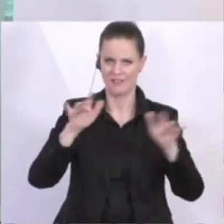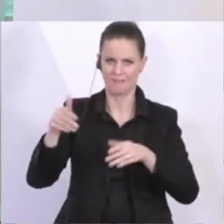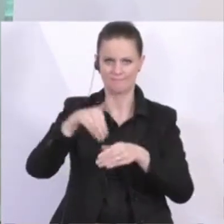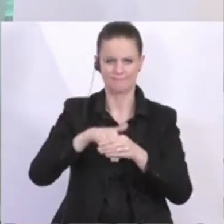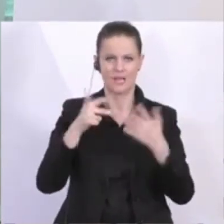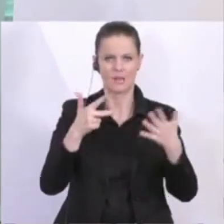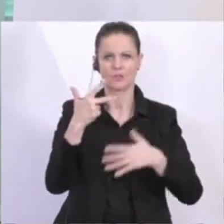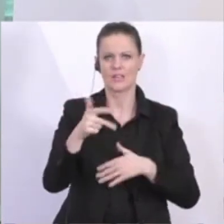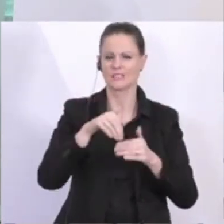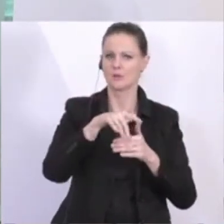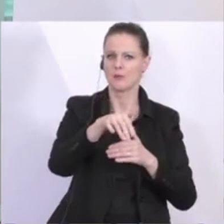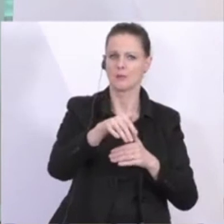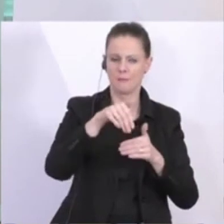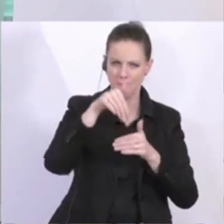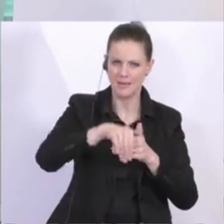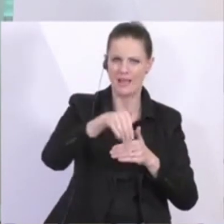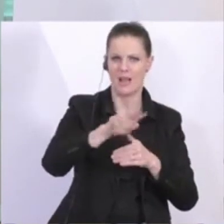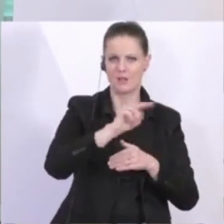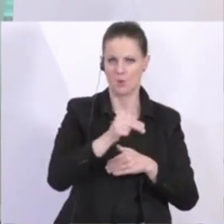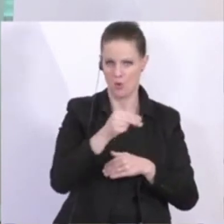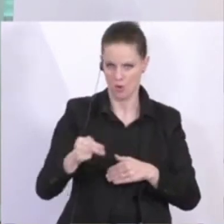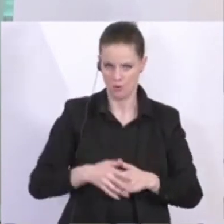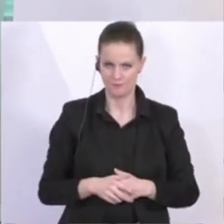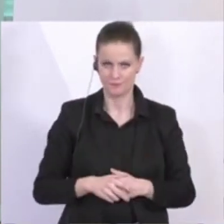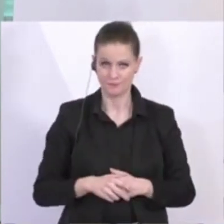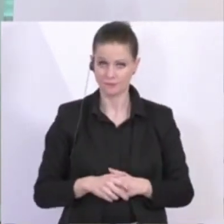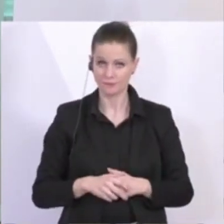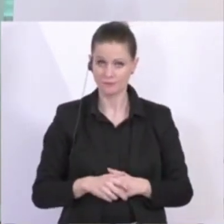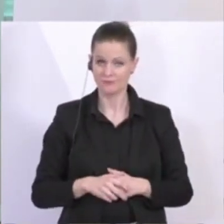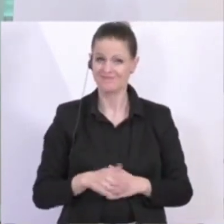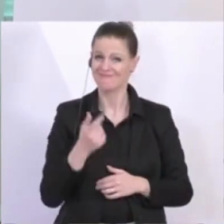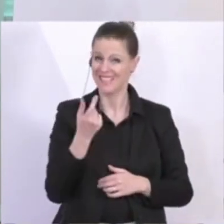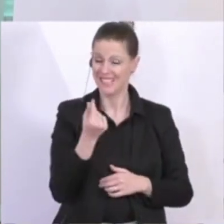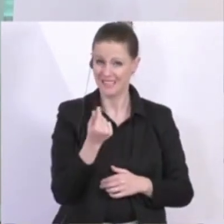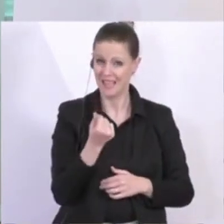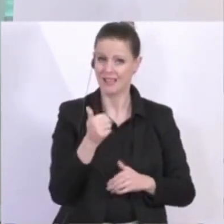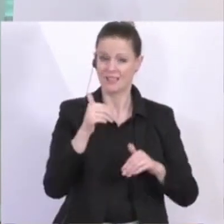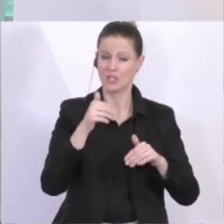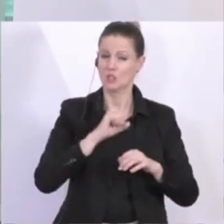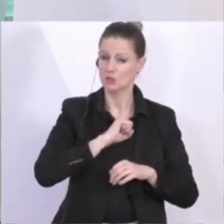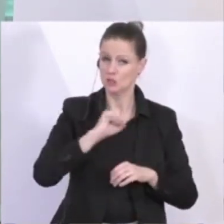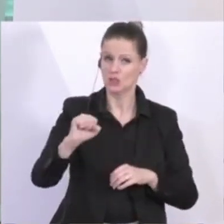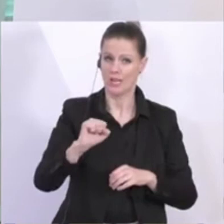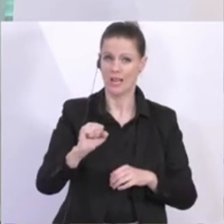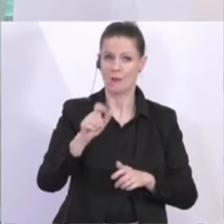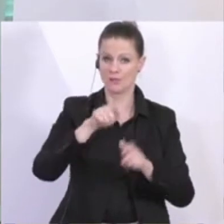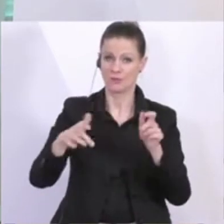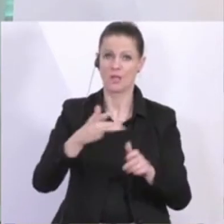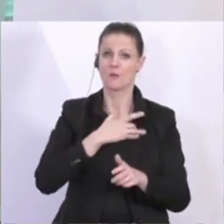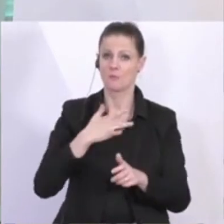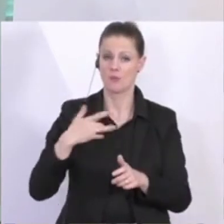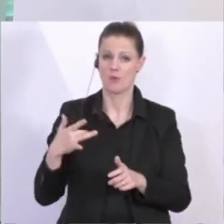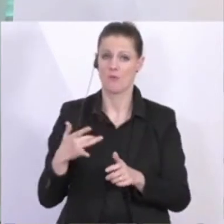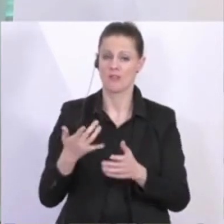ist, dass die nötigen Gelder, das nötige Geld schnell bei den Betroffenen ankommt. Denn wer schnell hilft,